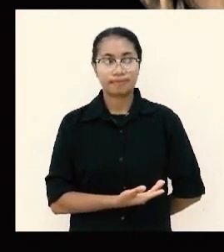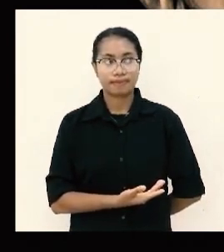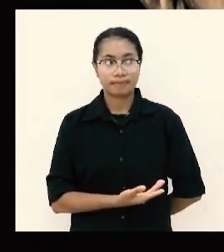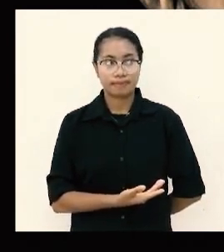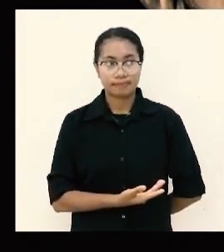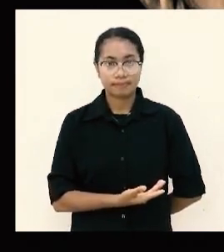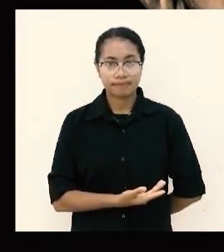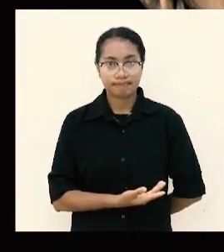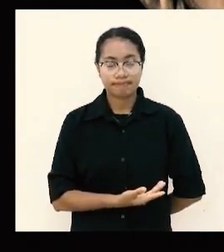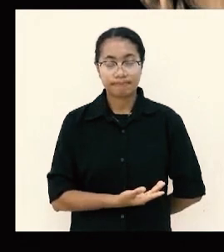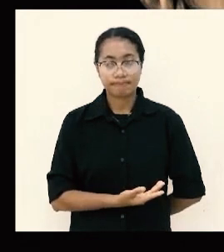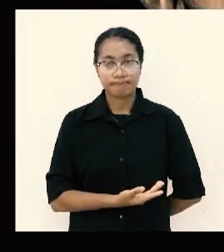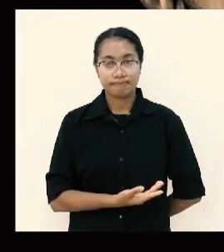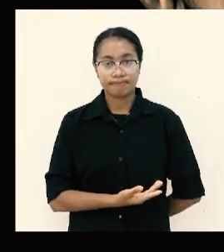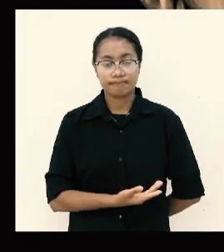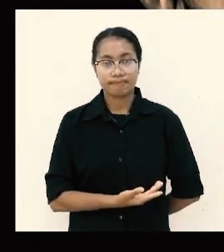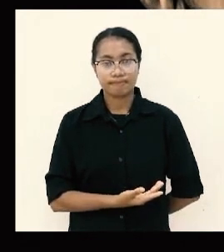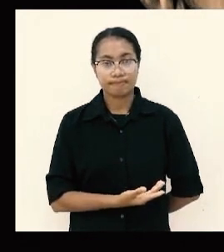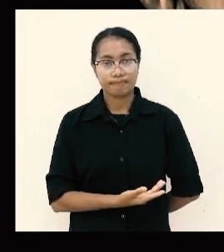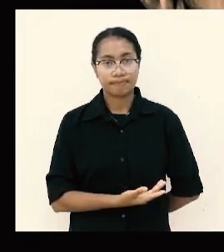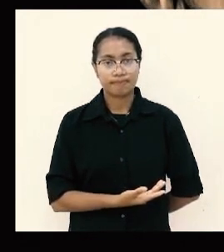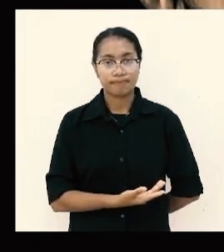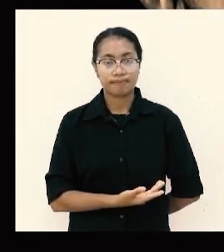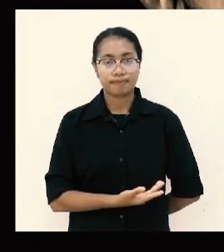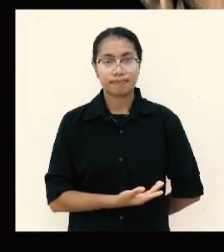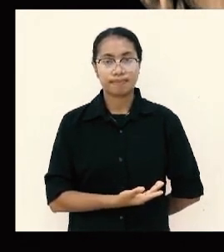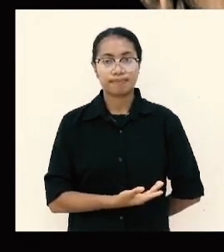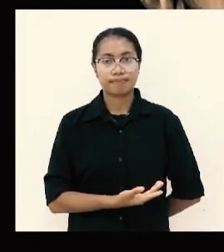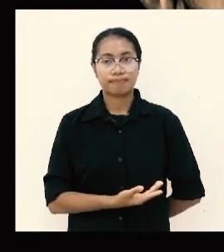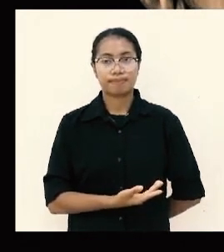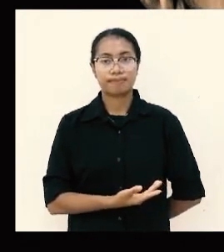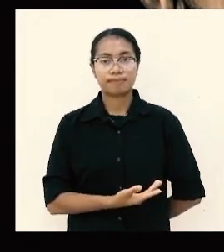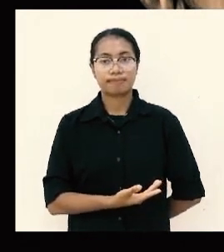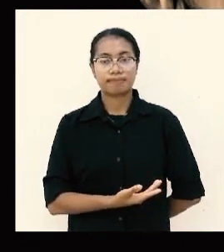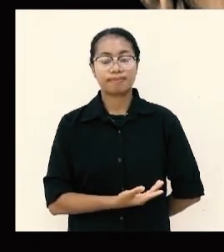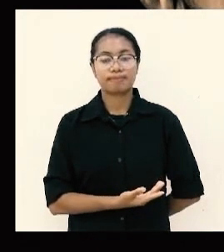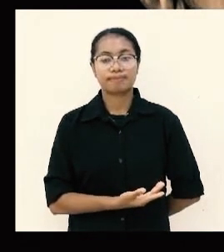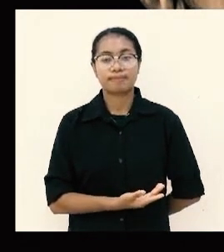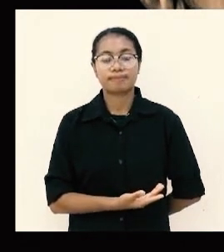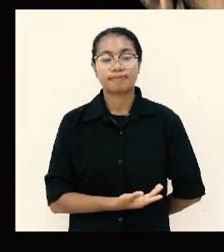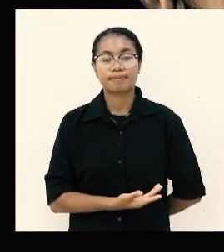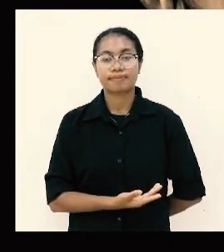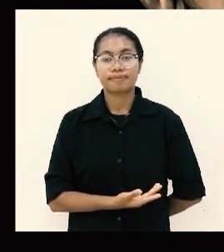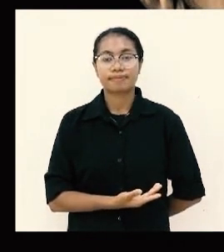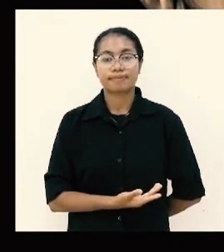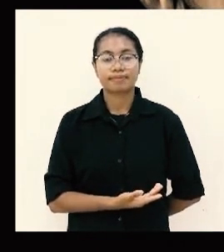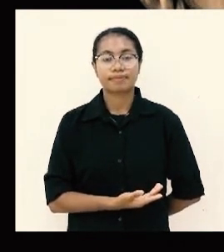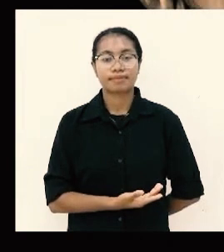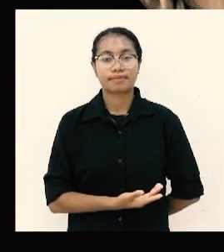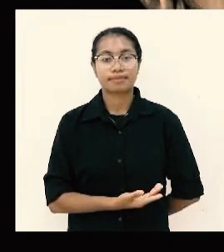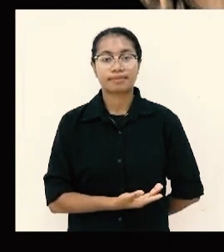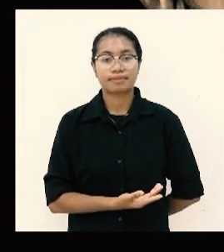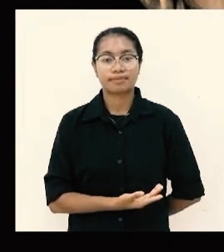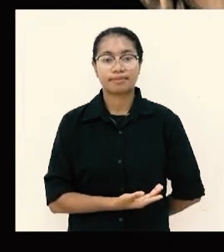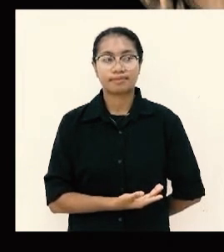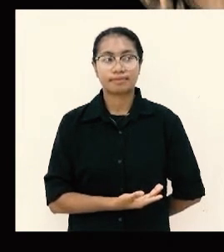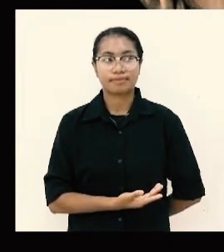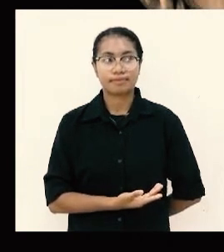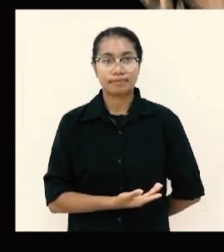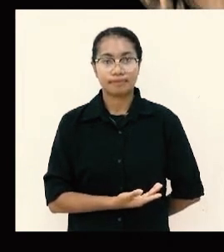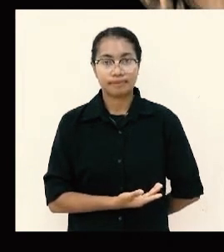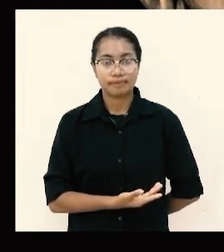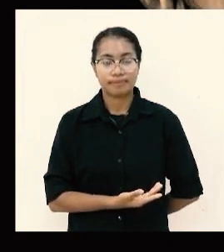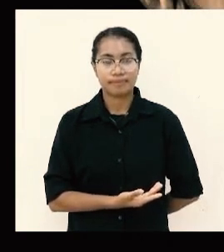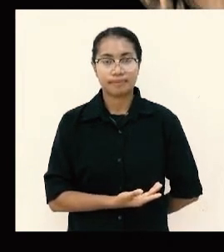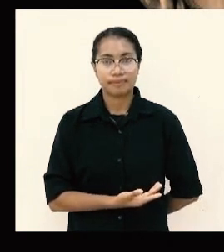Aku tahu apa itu kekurangan dan aku tahu apa itu kelimpahan. Dalam segala hal dan dalam segala